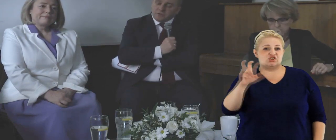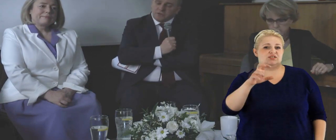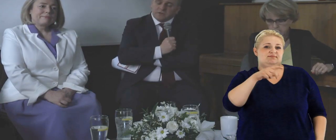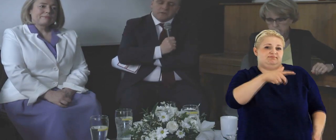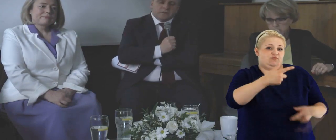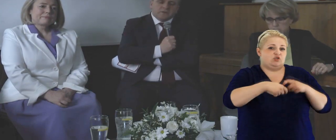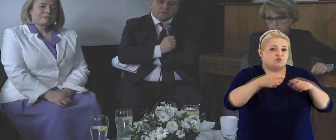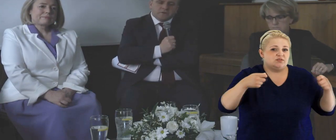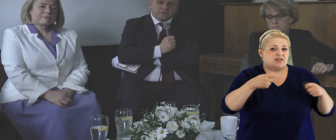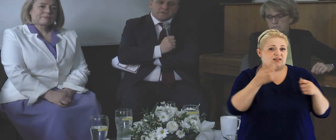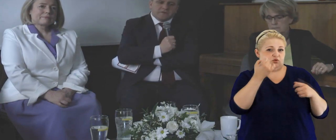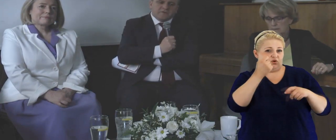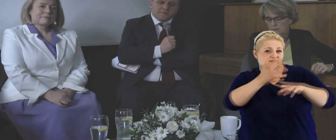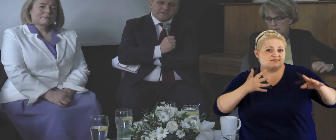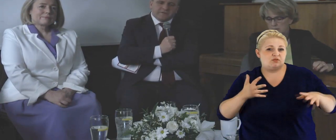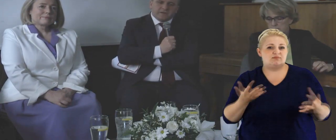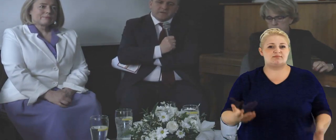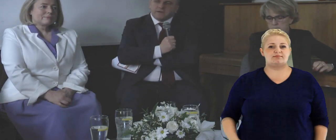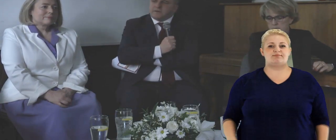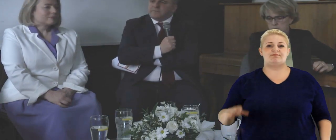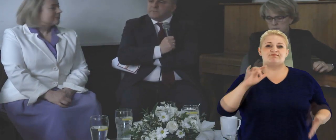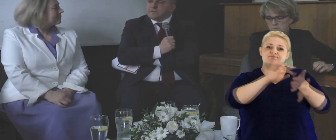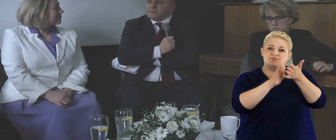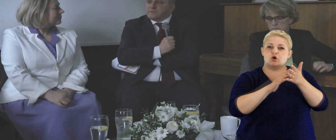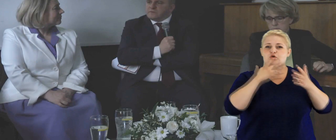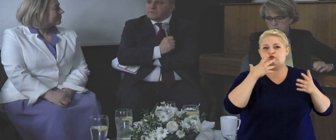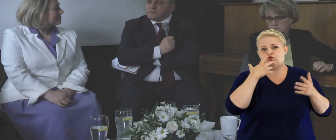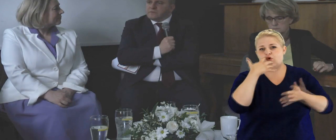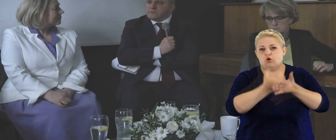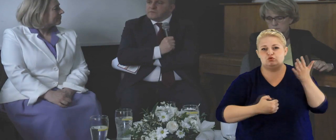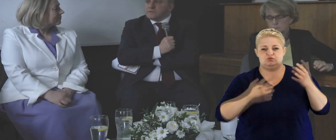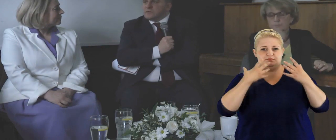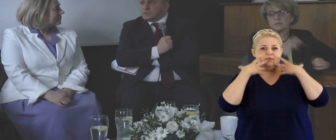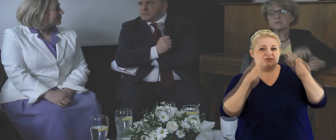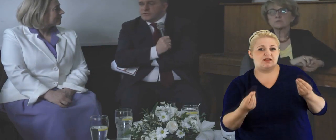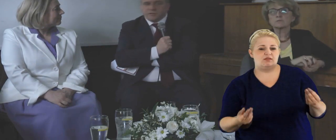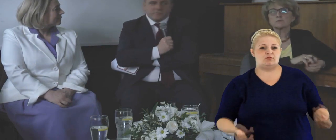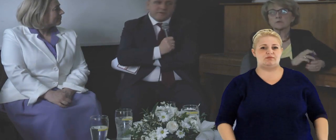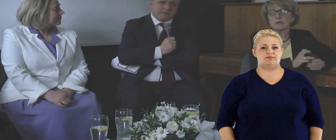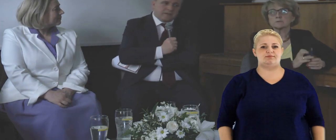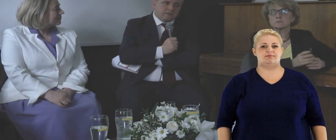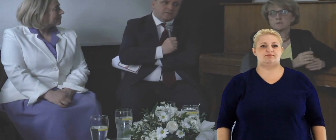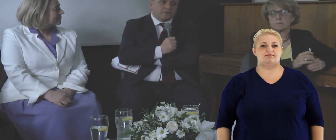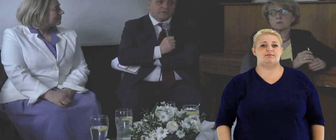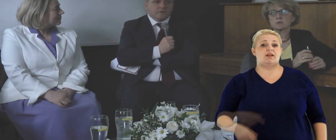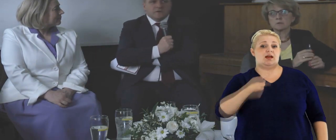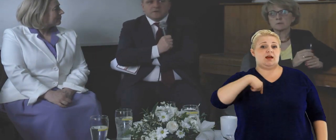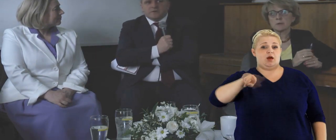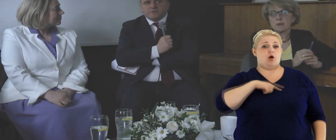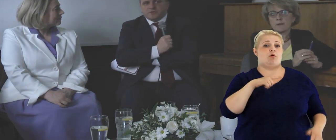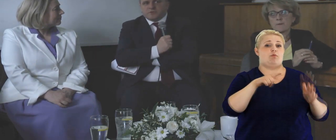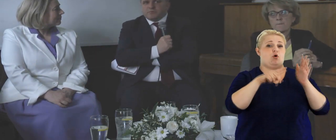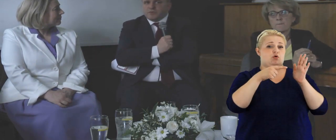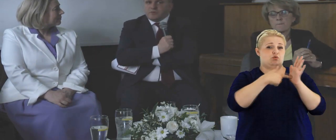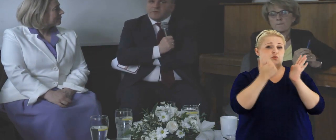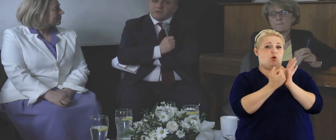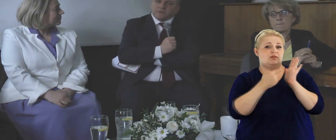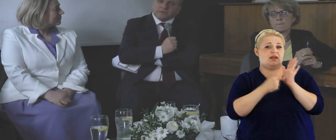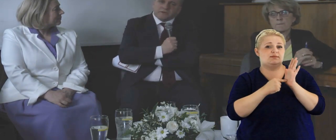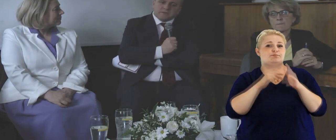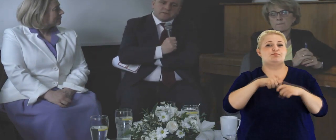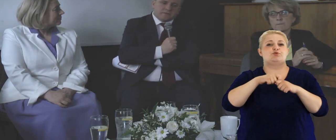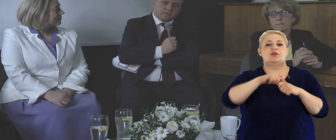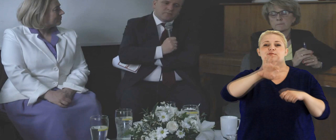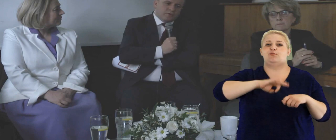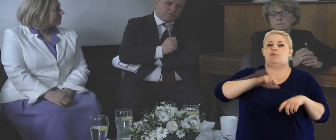nieco zaostrzone, dotyczące wpisywania wszystkich korzyści, prezentów. Mi się tutaj podoba